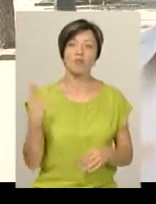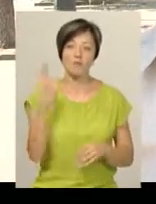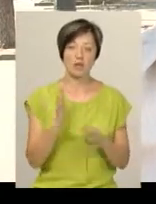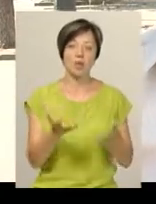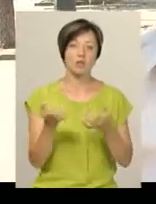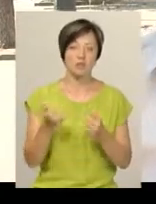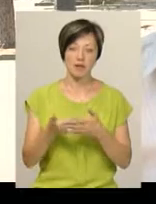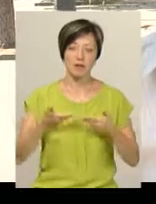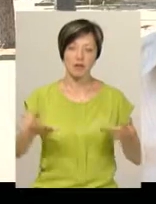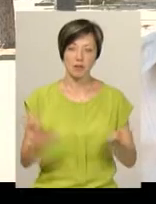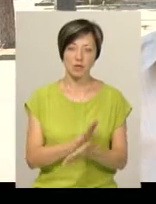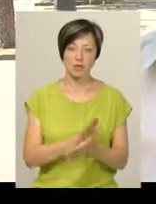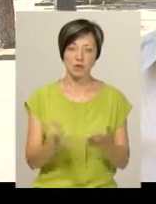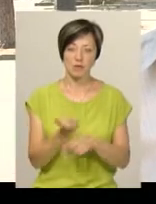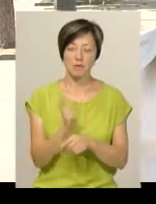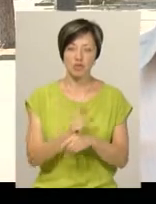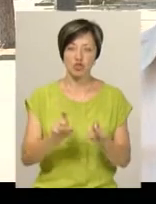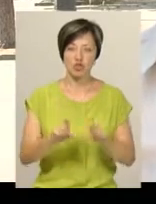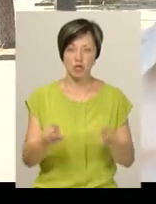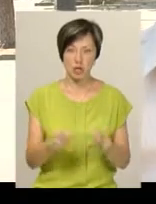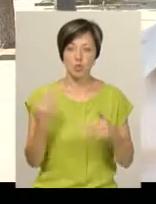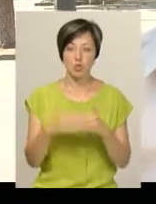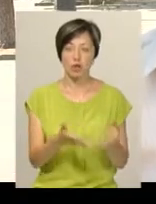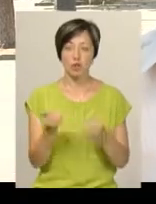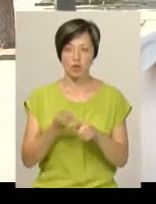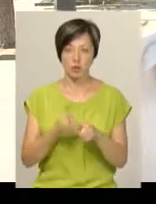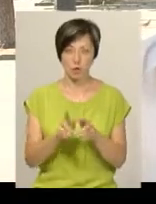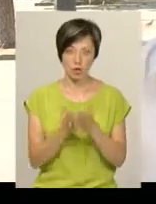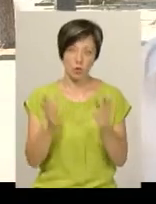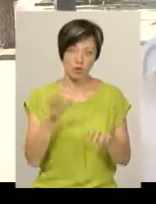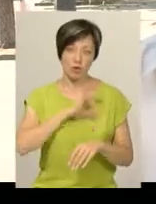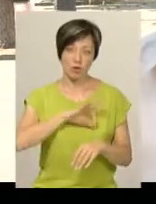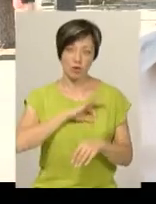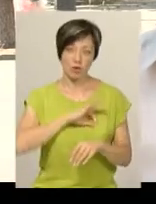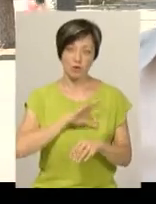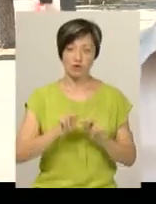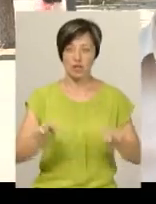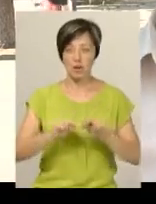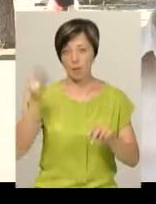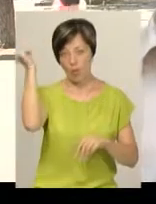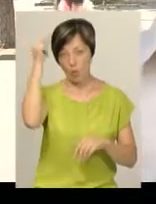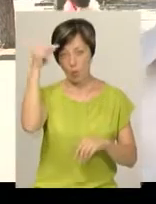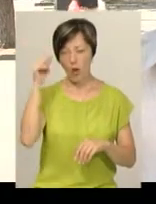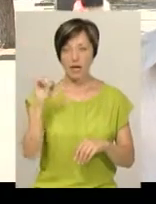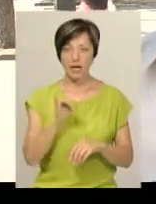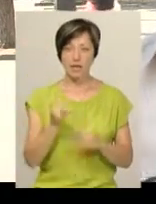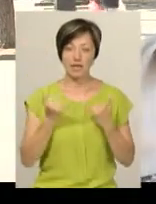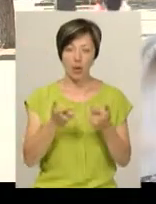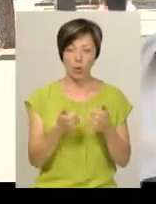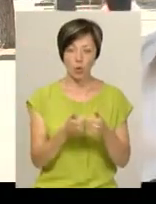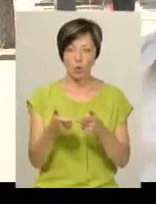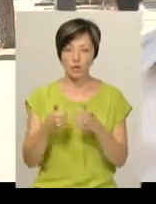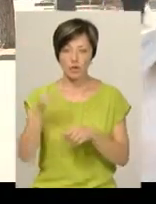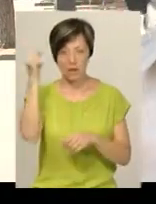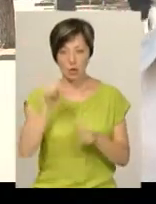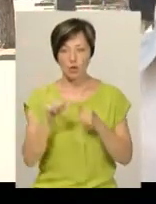отримує від нас безкоштовно. Більшість шкіл вже отримали цю книгу. Вона буде використовуватися вчителями на уроках і для гурткових занять в